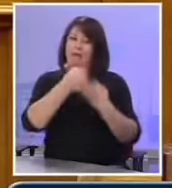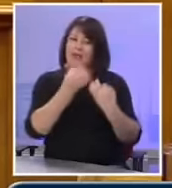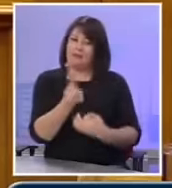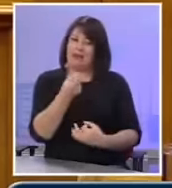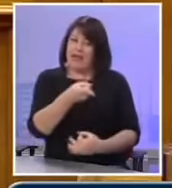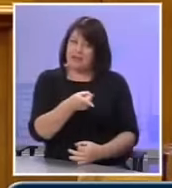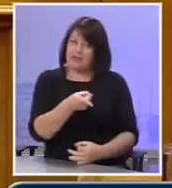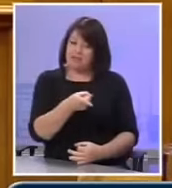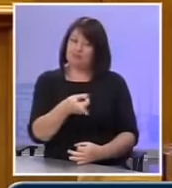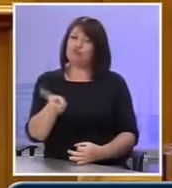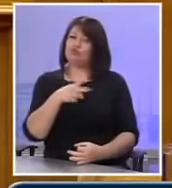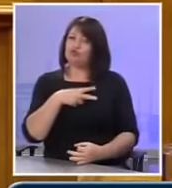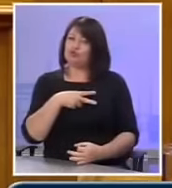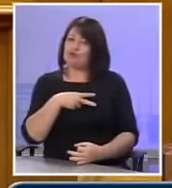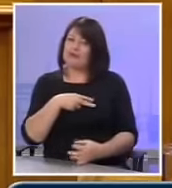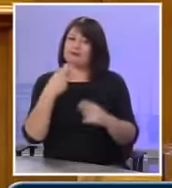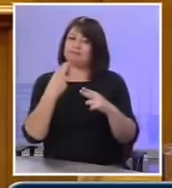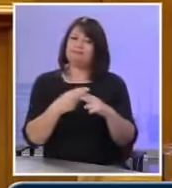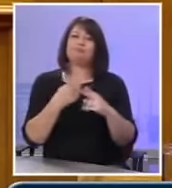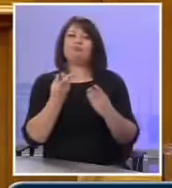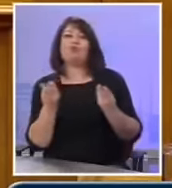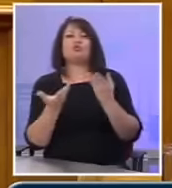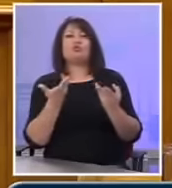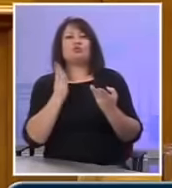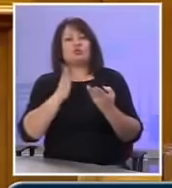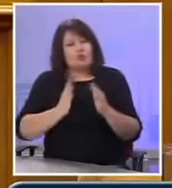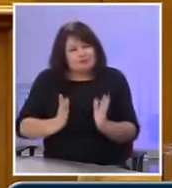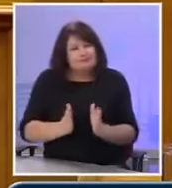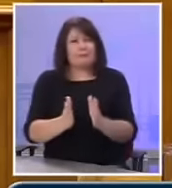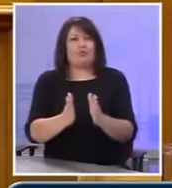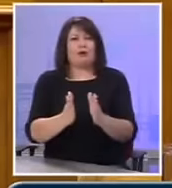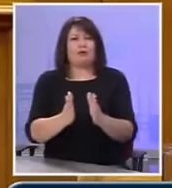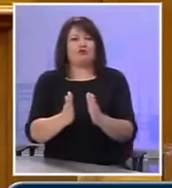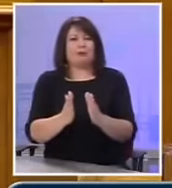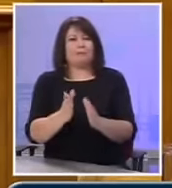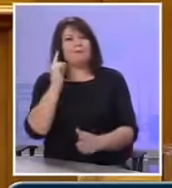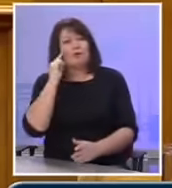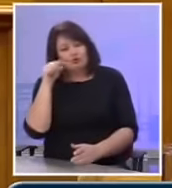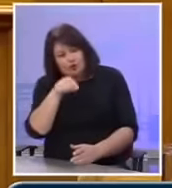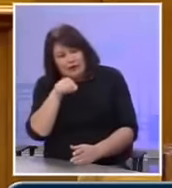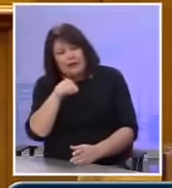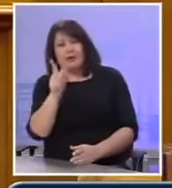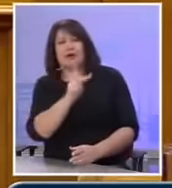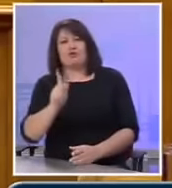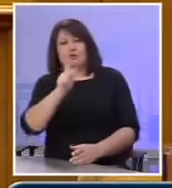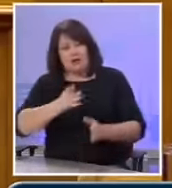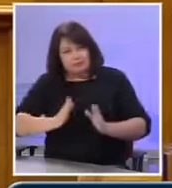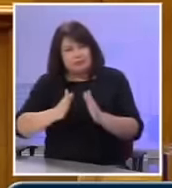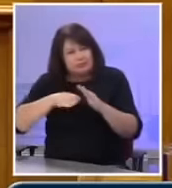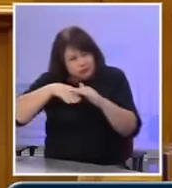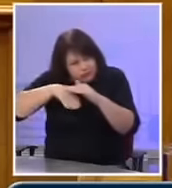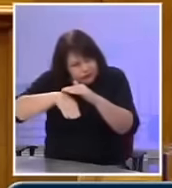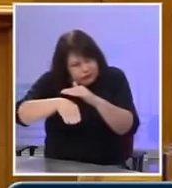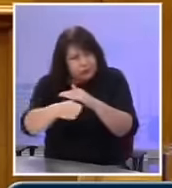με σωστές αξίες που μπορούν να δώσουν μια προώθηση σε αυτή την κοινωνία και ένα φως στο τέλος του